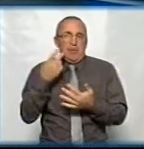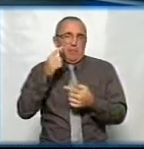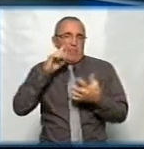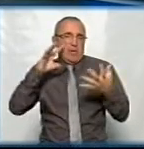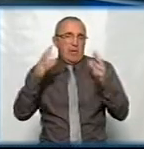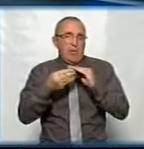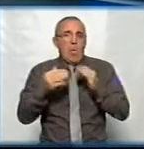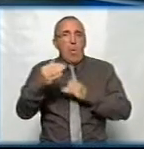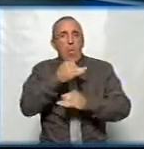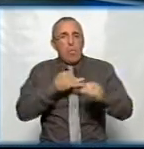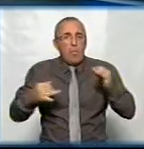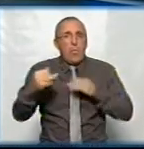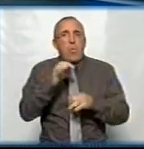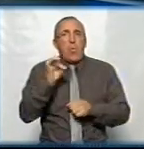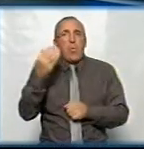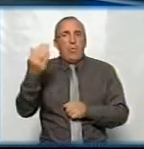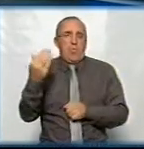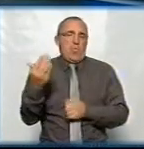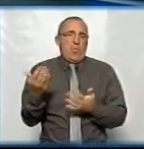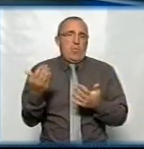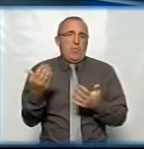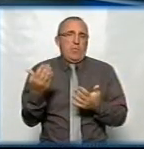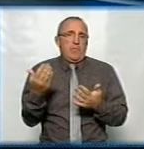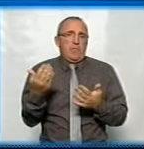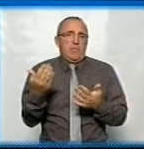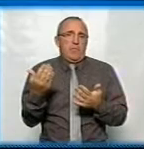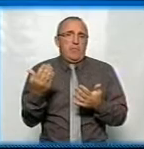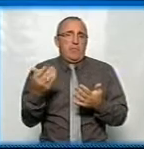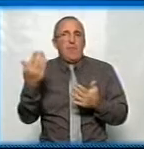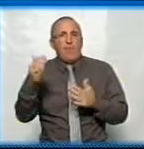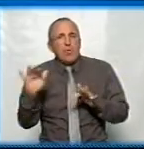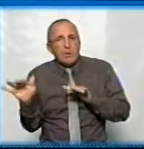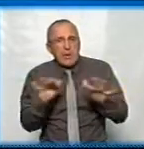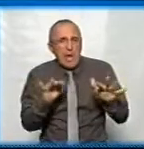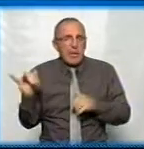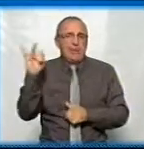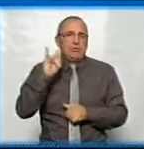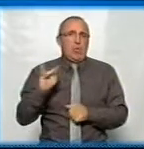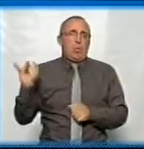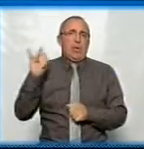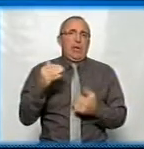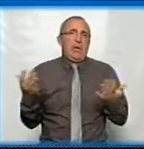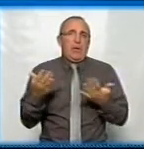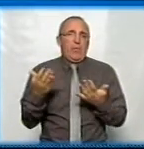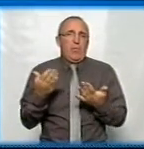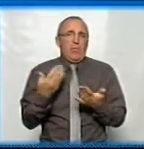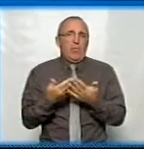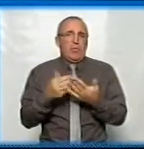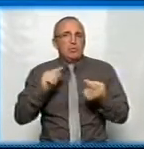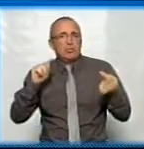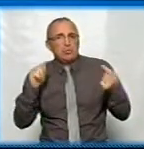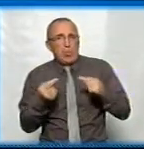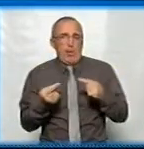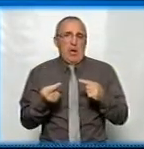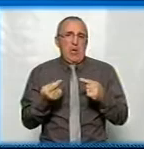вговорювали, наголошували про його там певні дії історичні, які нібито суперечать,